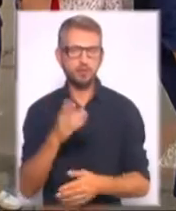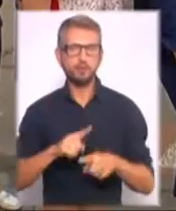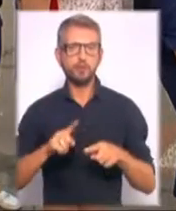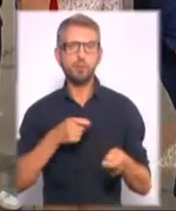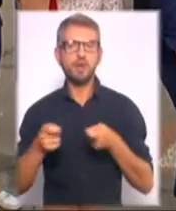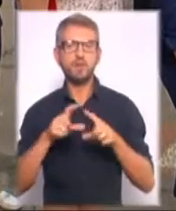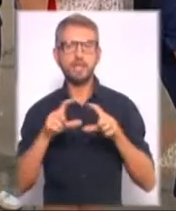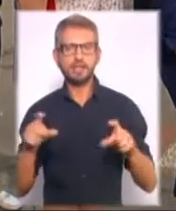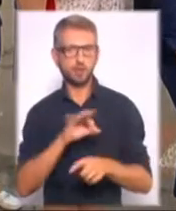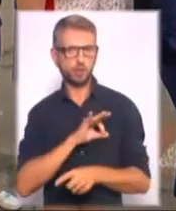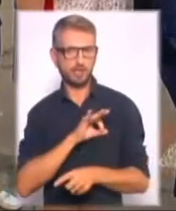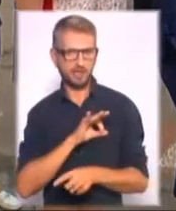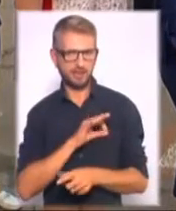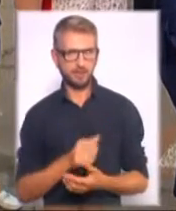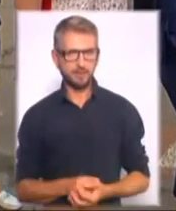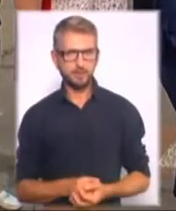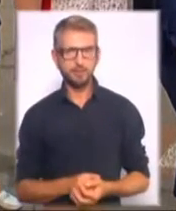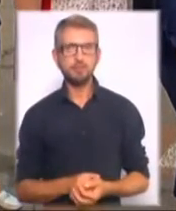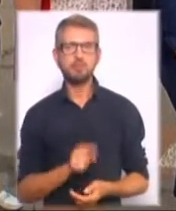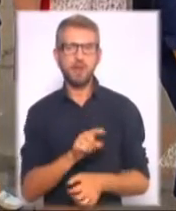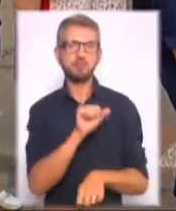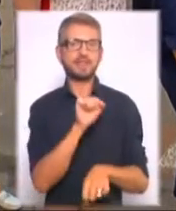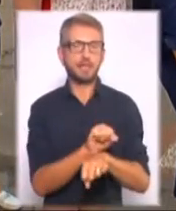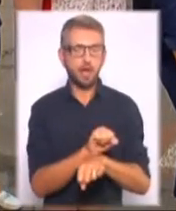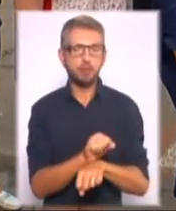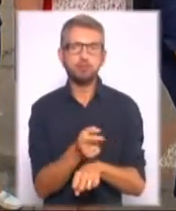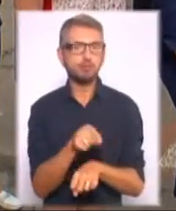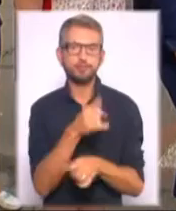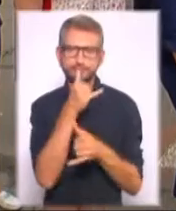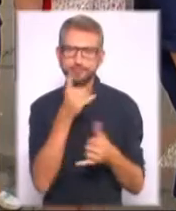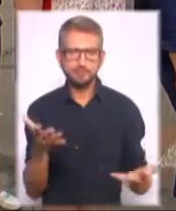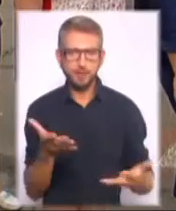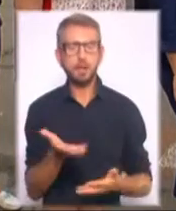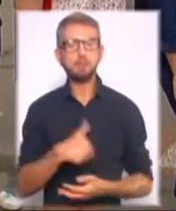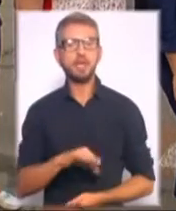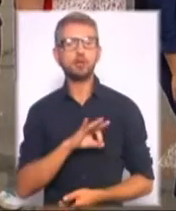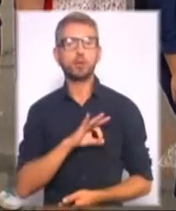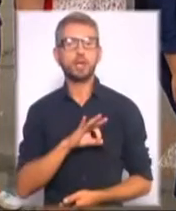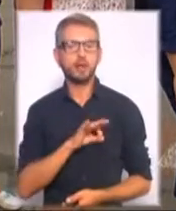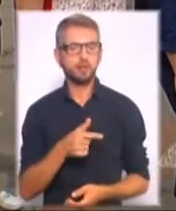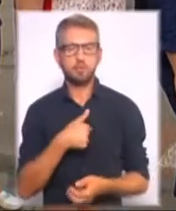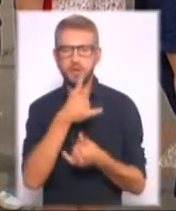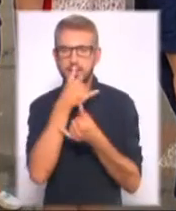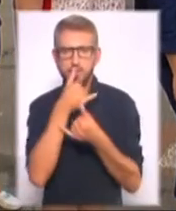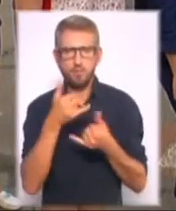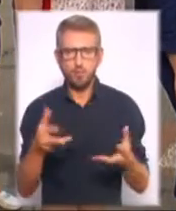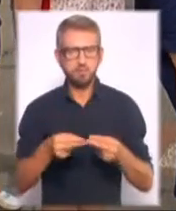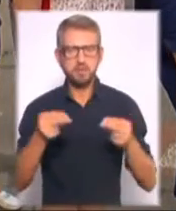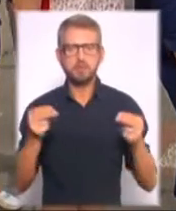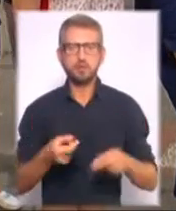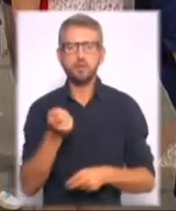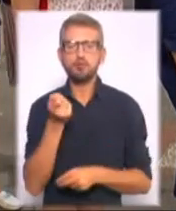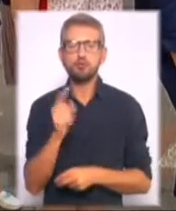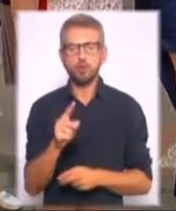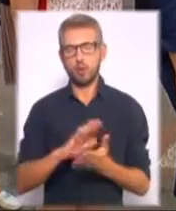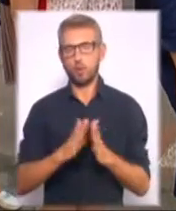юридичному. Застряло і тому не вийшло. ми юридично, ми не можемо ні підписувати жодної поки